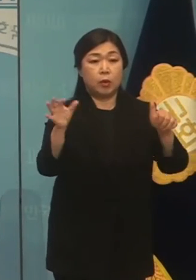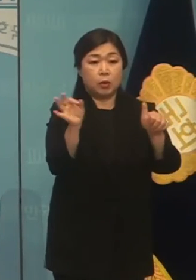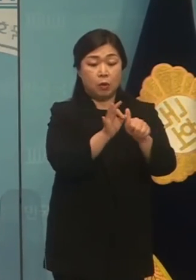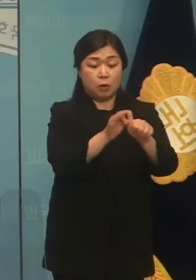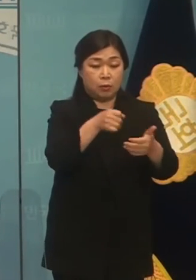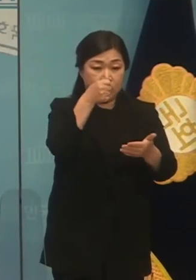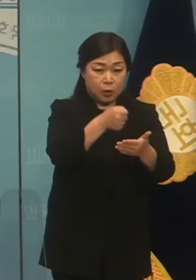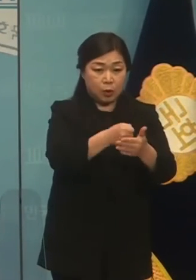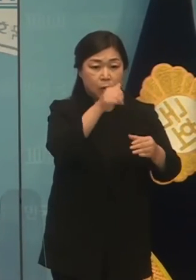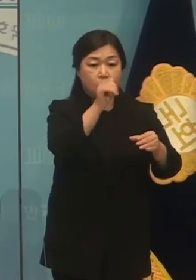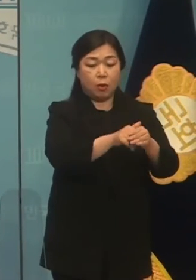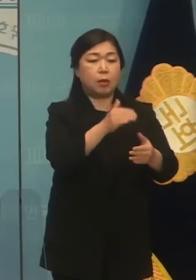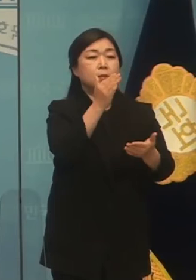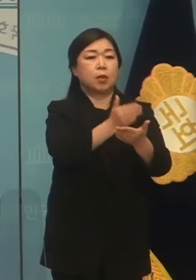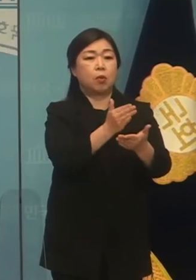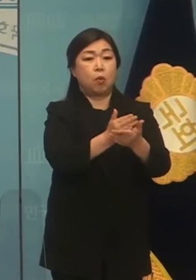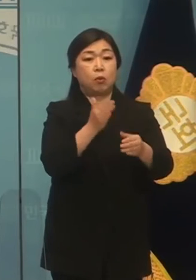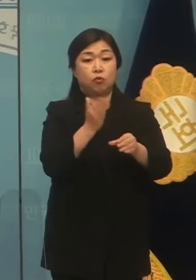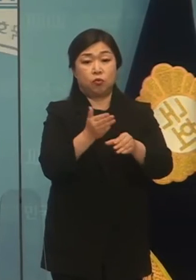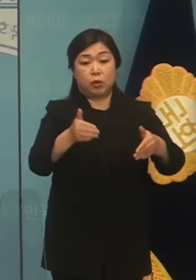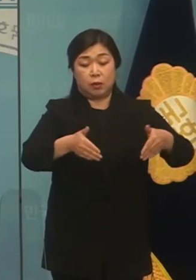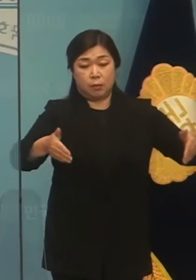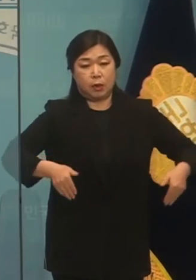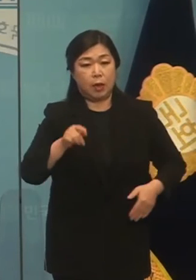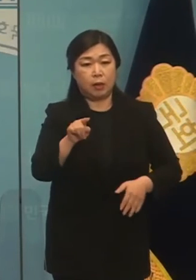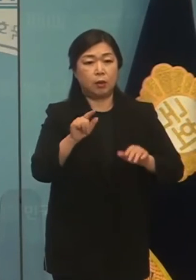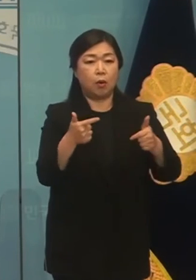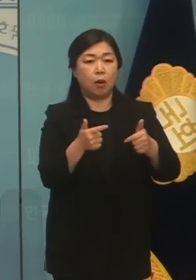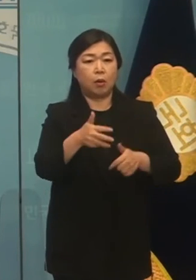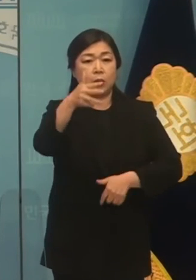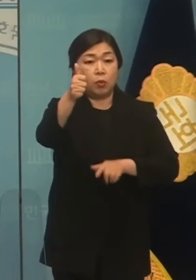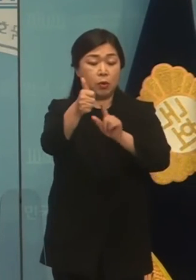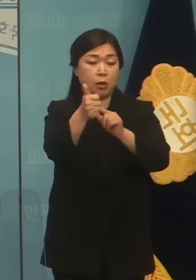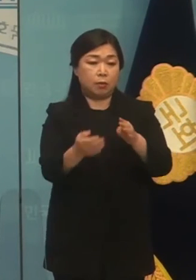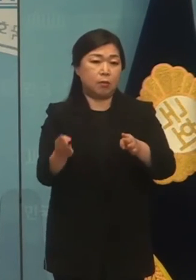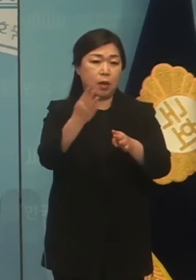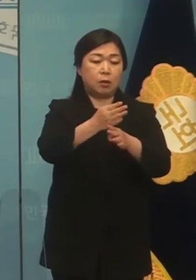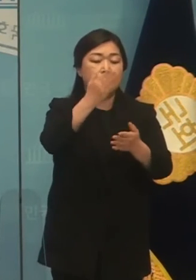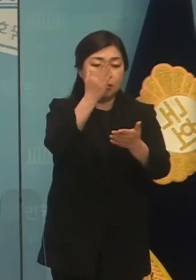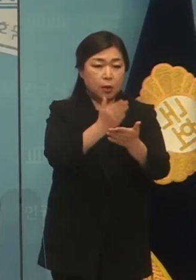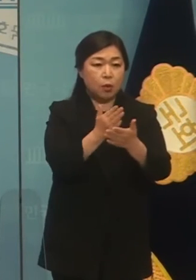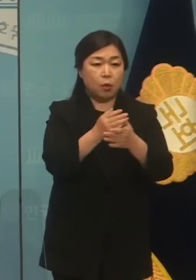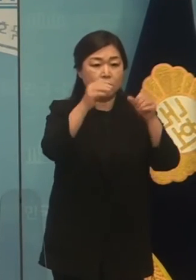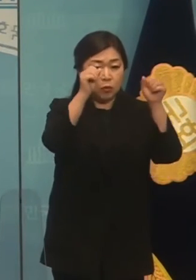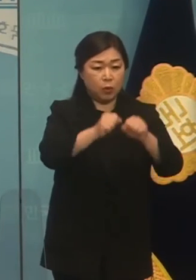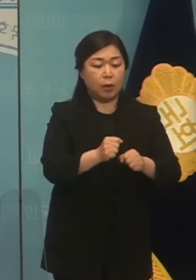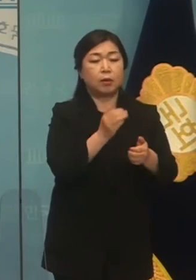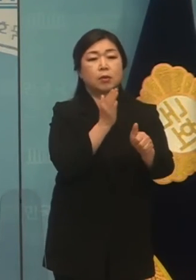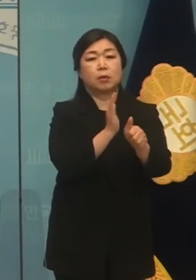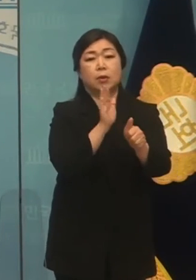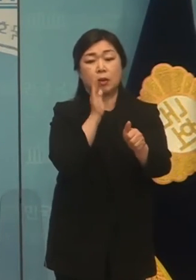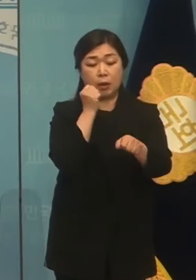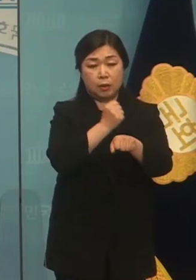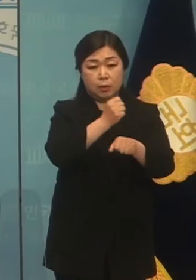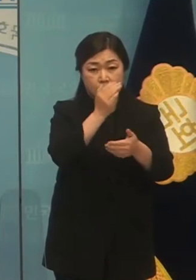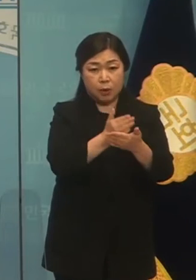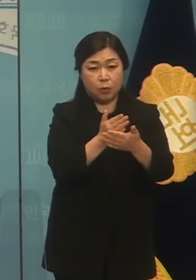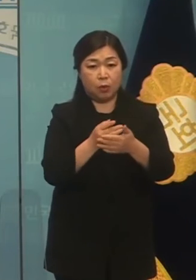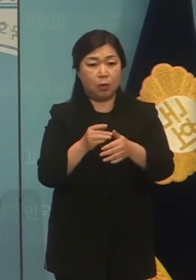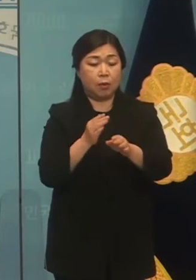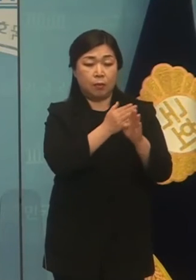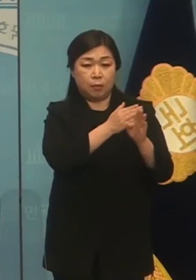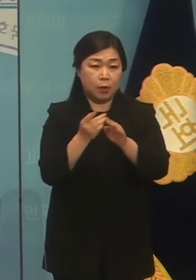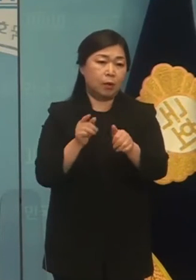의결법 미인사 중립이 아니라 최종 회장 연휴에 대한 암흑적 도움이 식명지원과 닿지 않습니다.